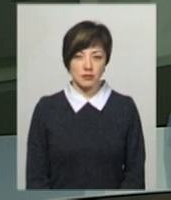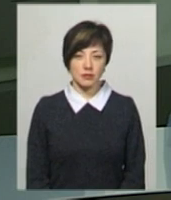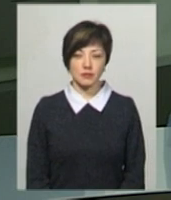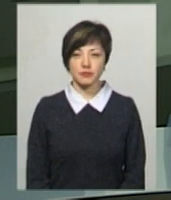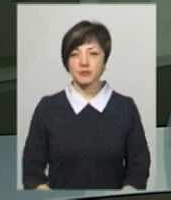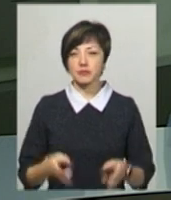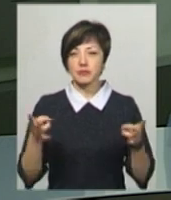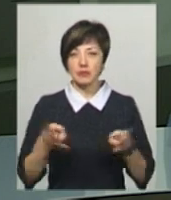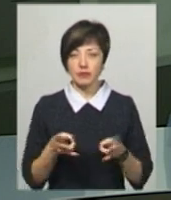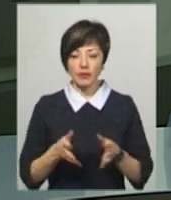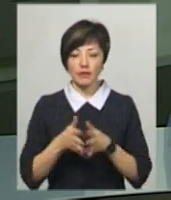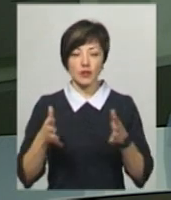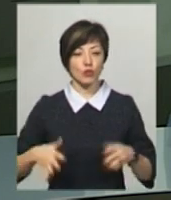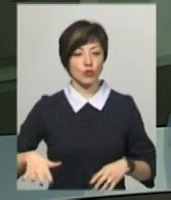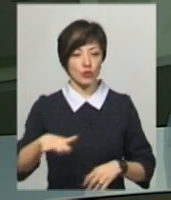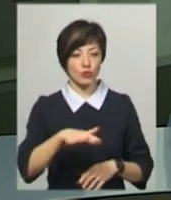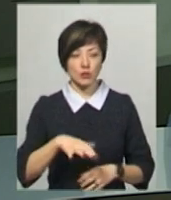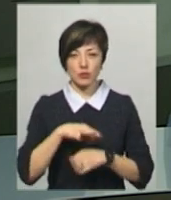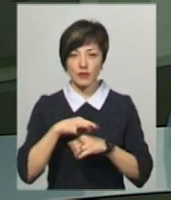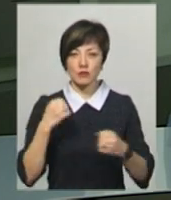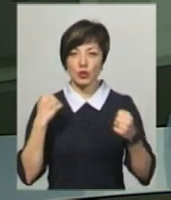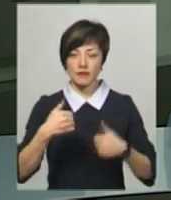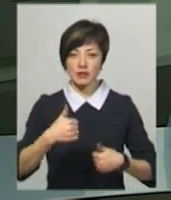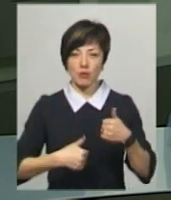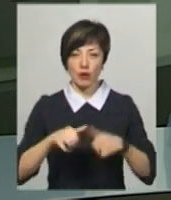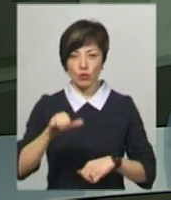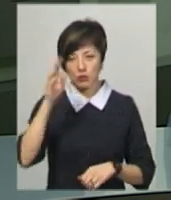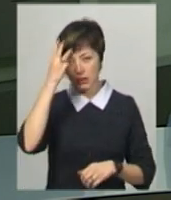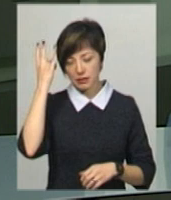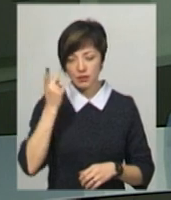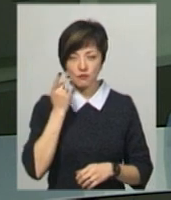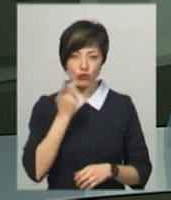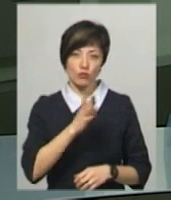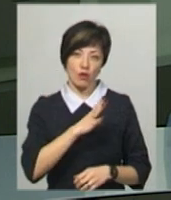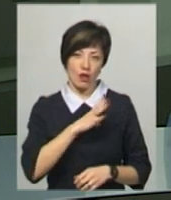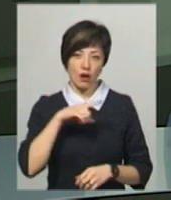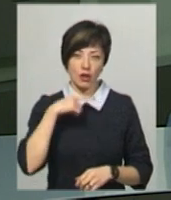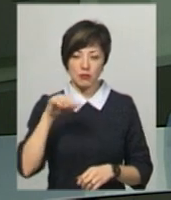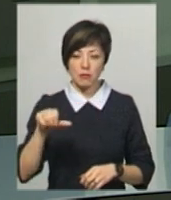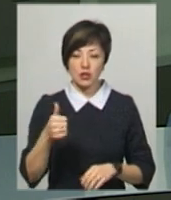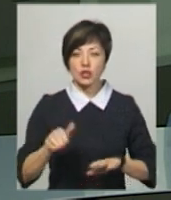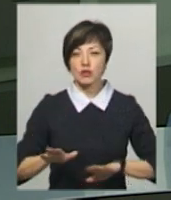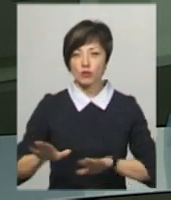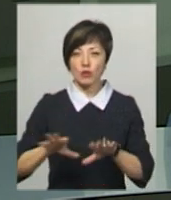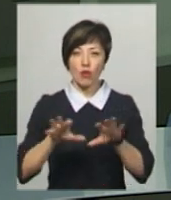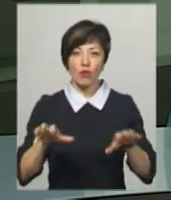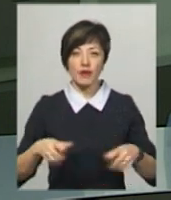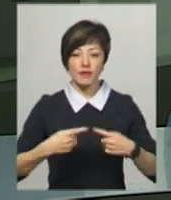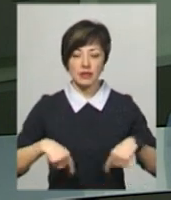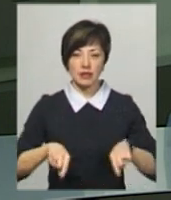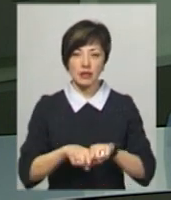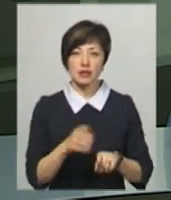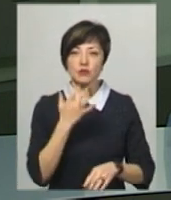Потреба у великому приміщенні для проведення спортивних змагань у Хмельницькому завжди була, каже перший заступник голови відділення